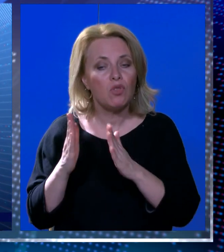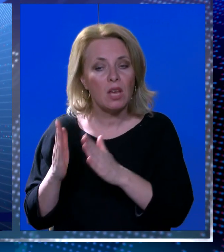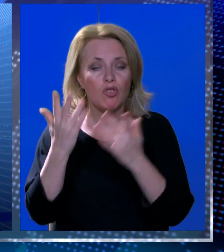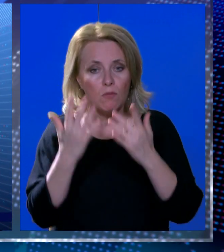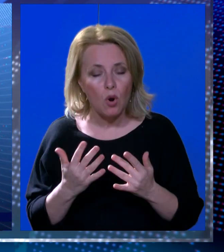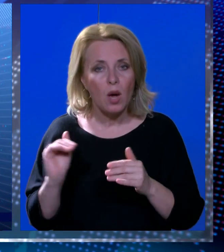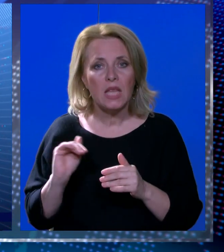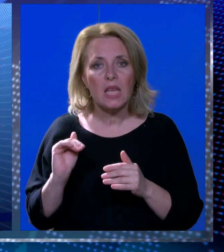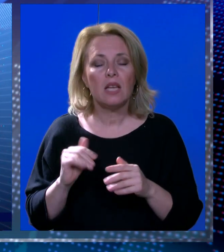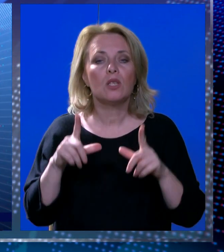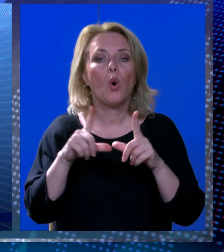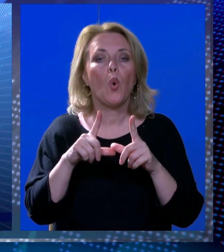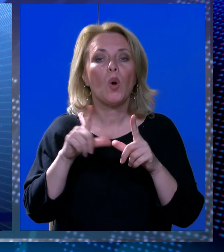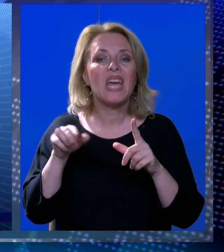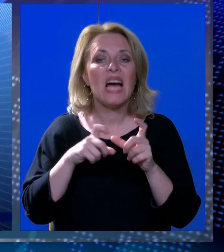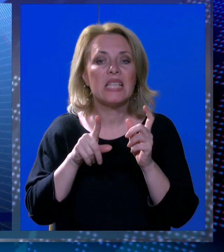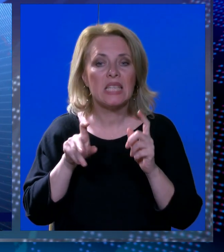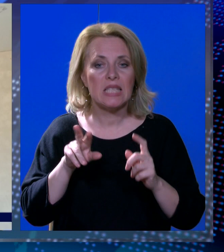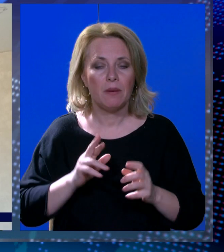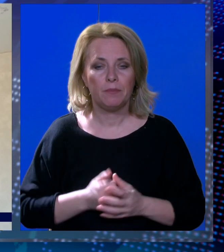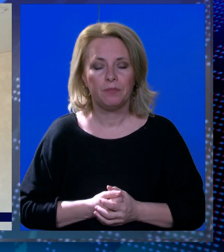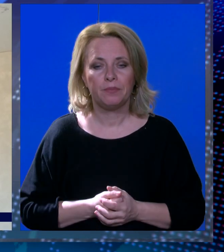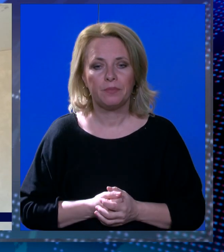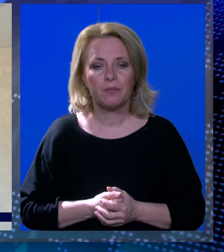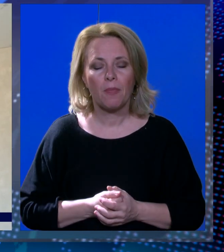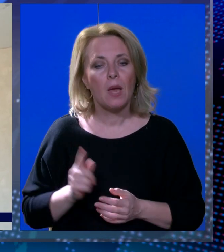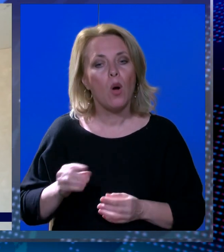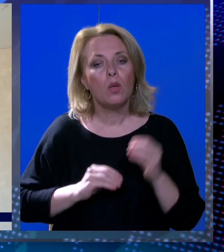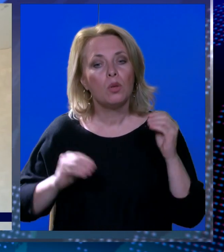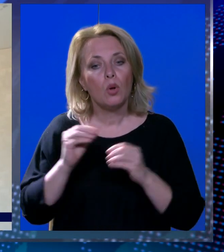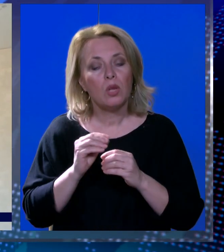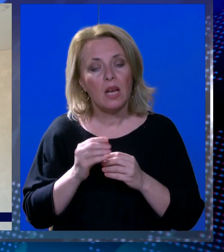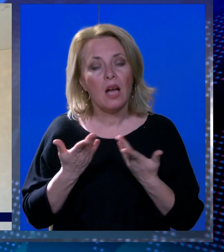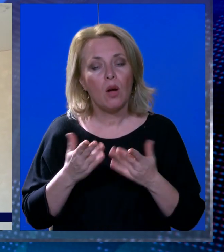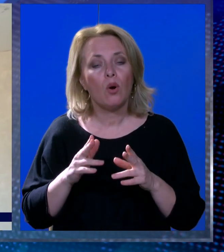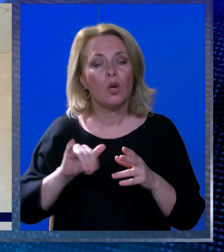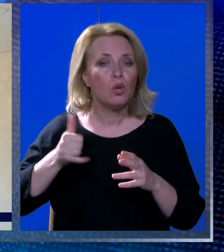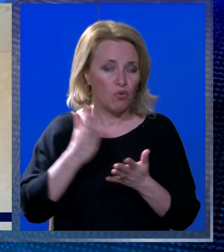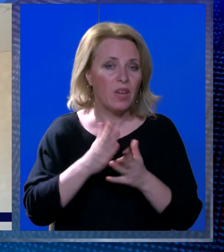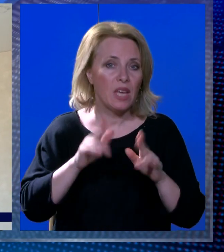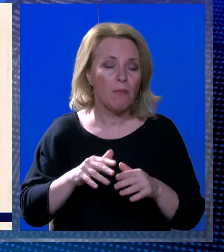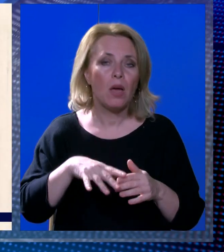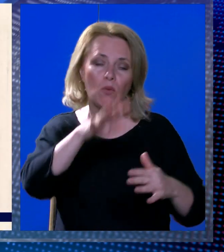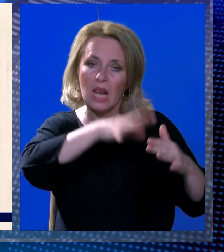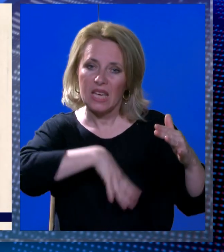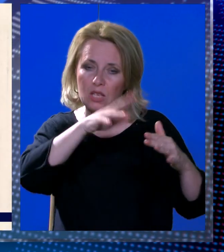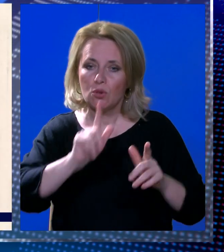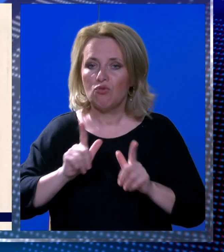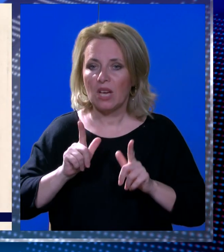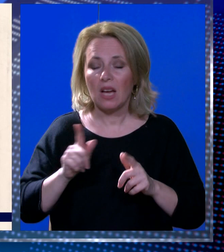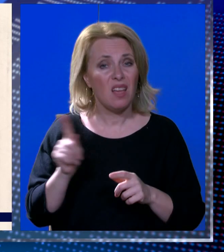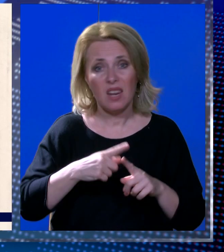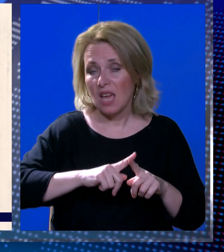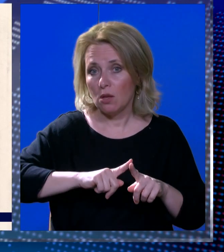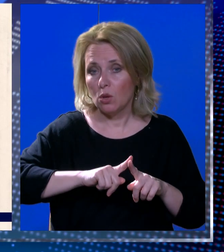u jaslice, odnosno u vrtić. Nardeli dodaje kako i dalje imaju listu čekanja, napominje kako